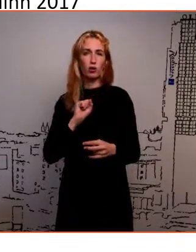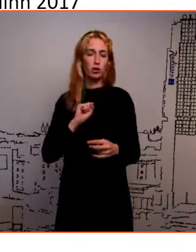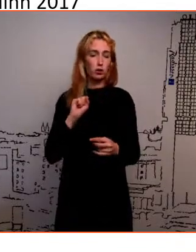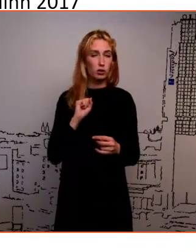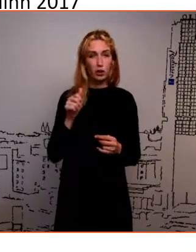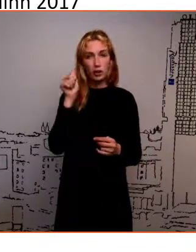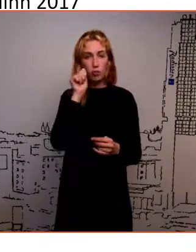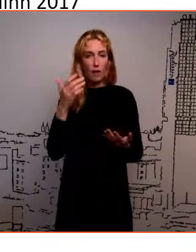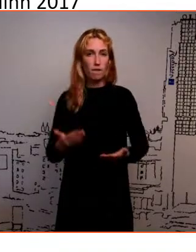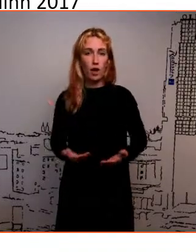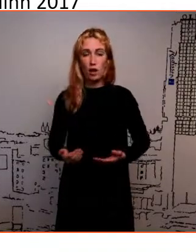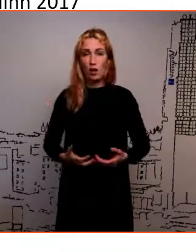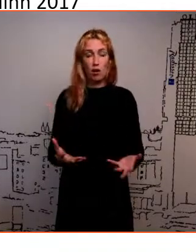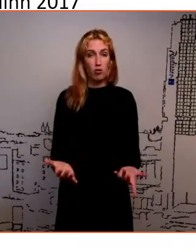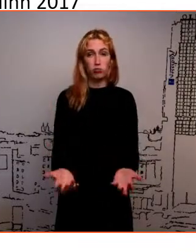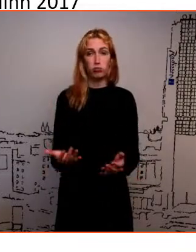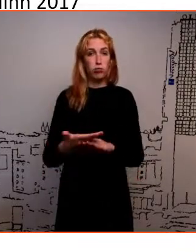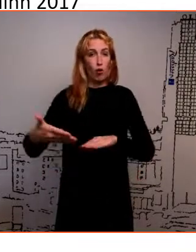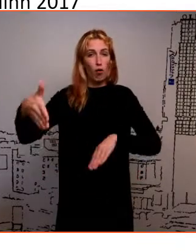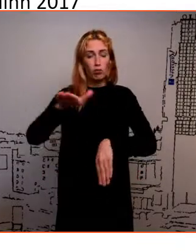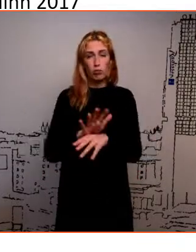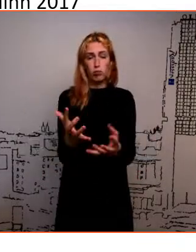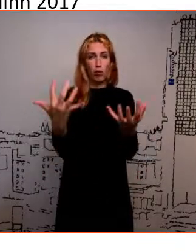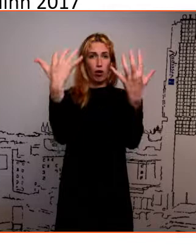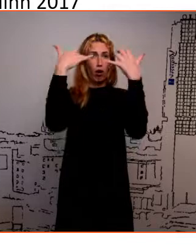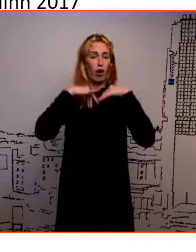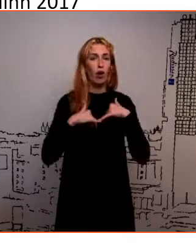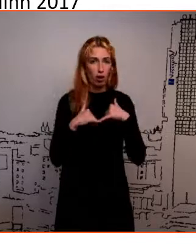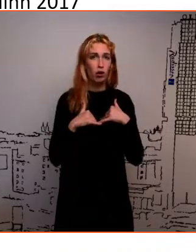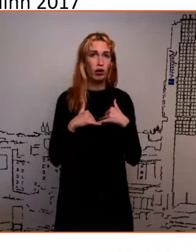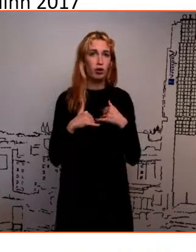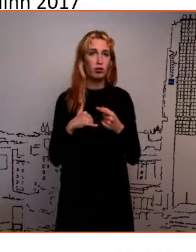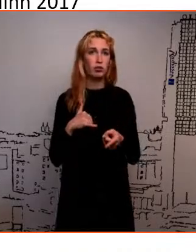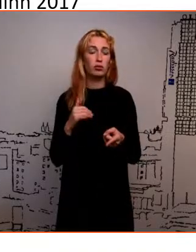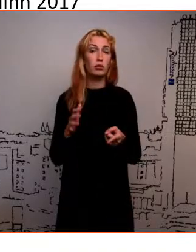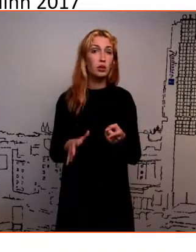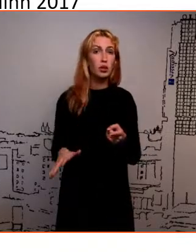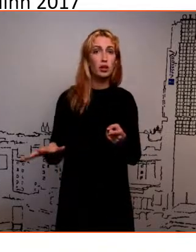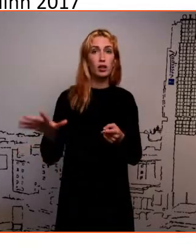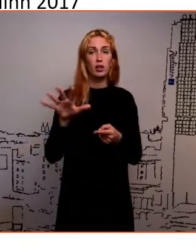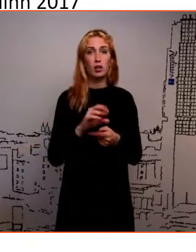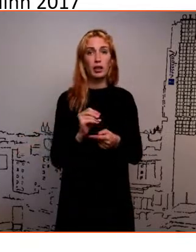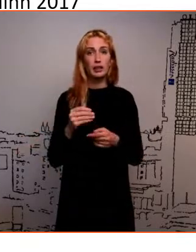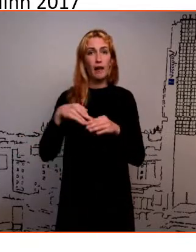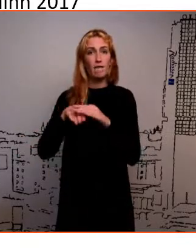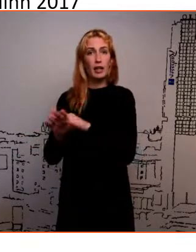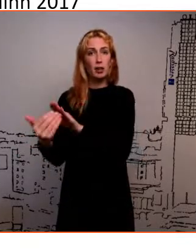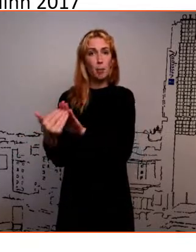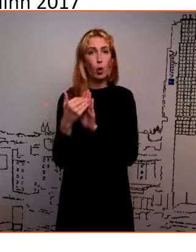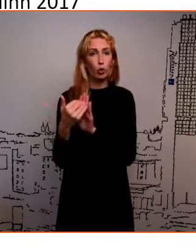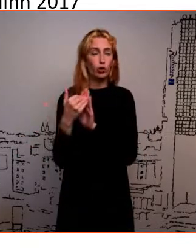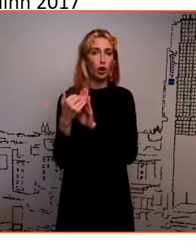igapäeva elu päris suured koormad ka, et kõige selle valiste mõjutajate